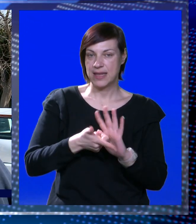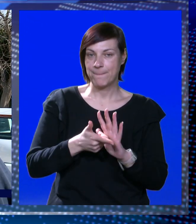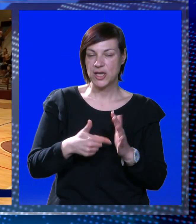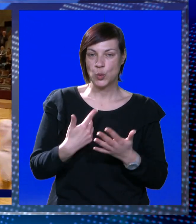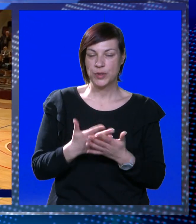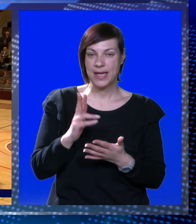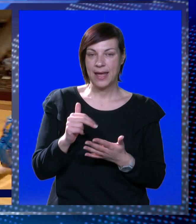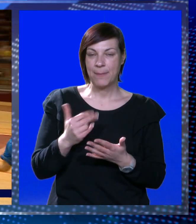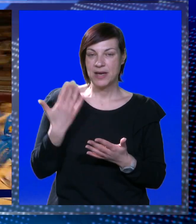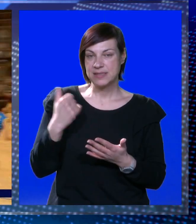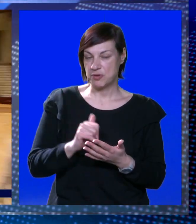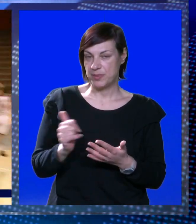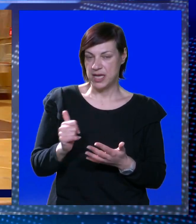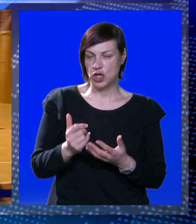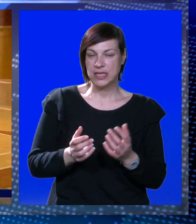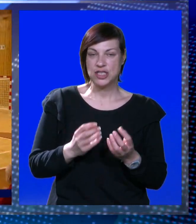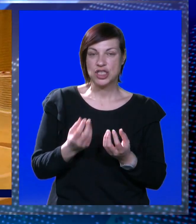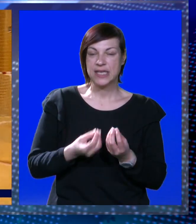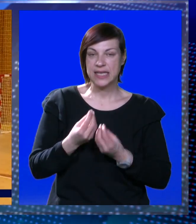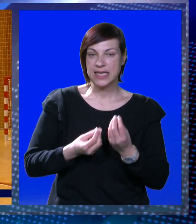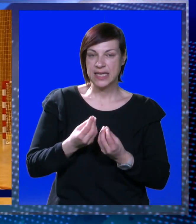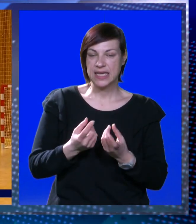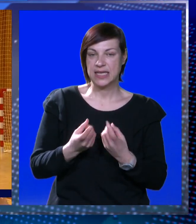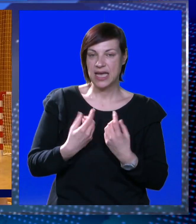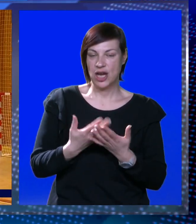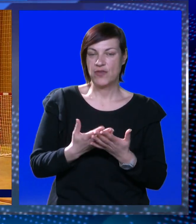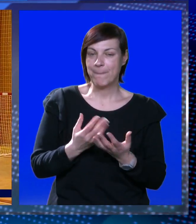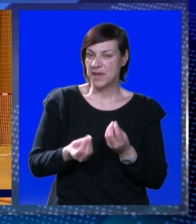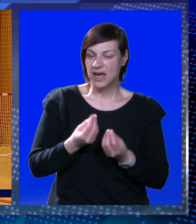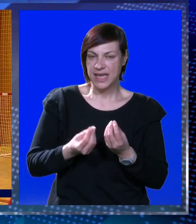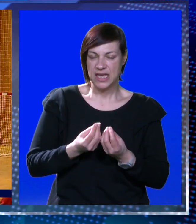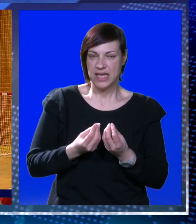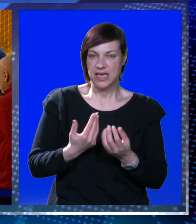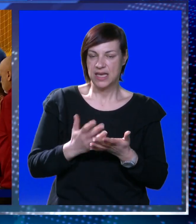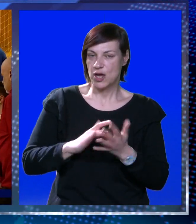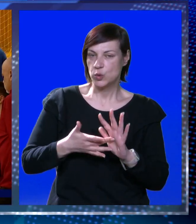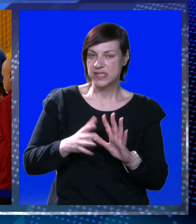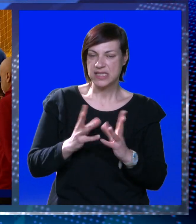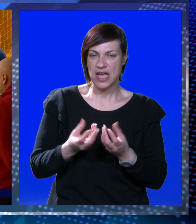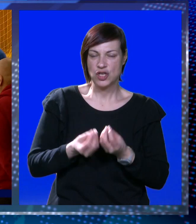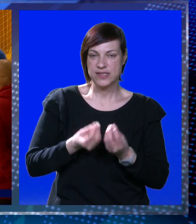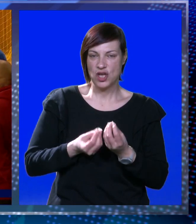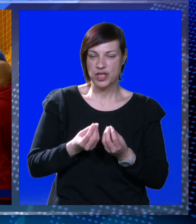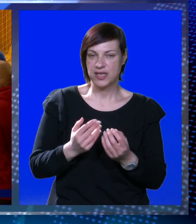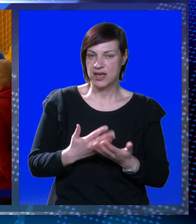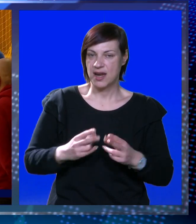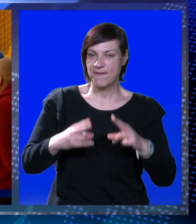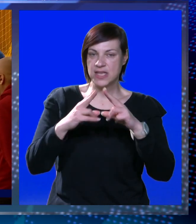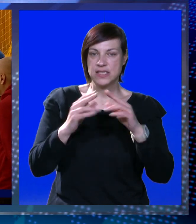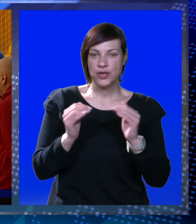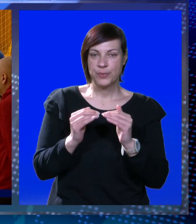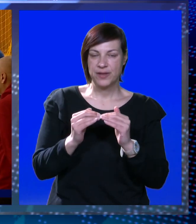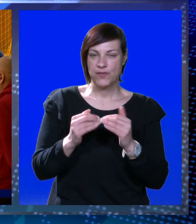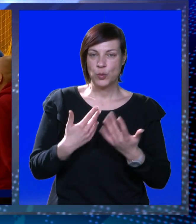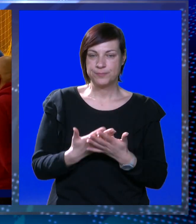zadnje minute. Imali smo mi prije odličnih dionica, ali ovo je stvarno bila utakmica u cijelosti odigrana na jednom jako